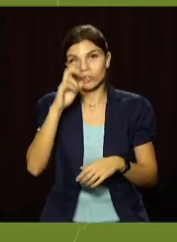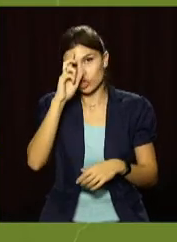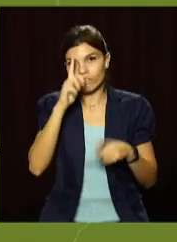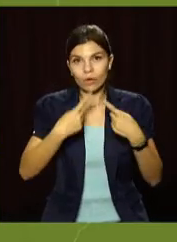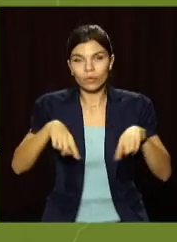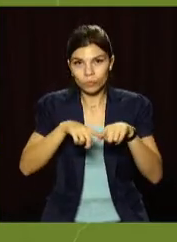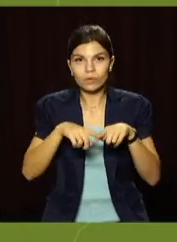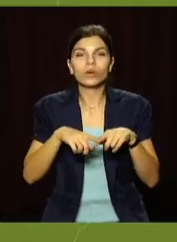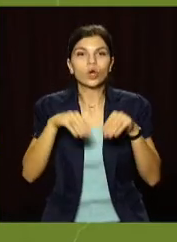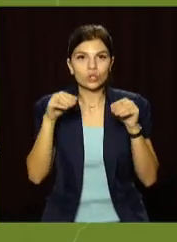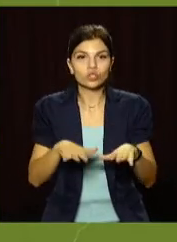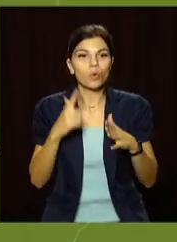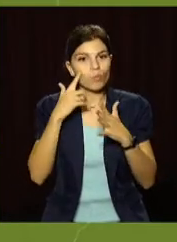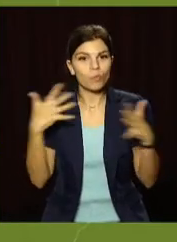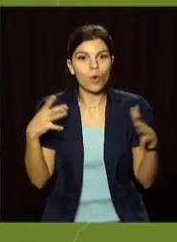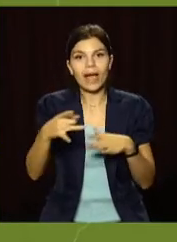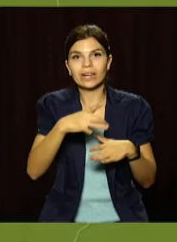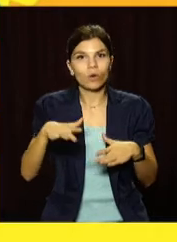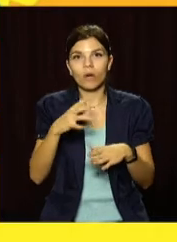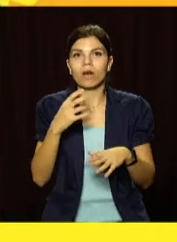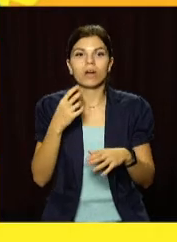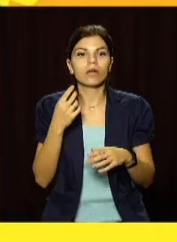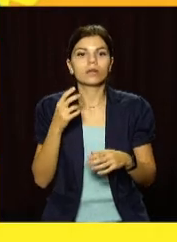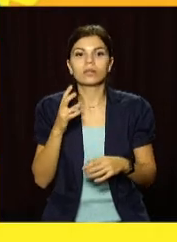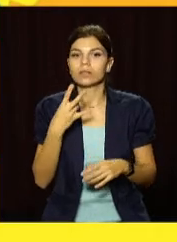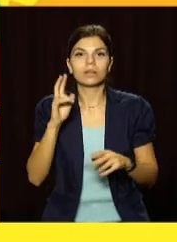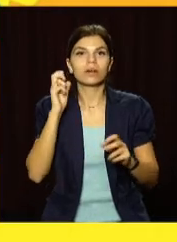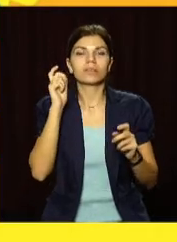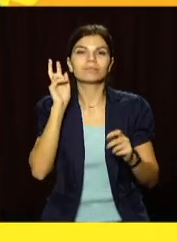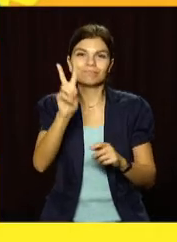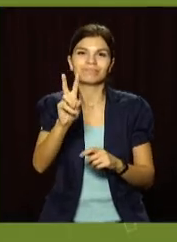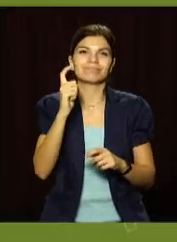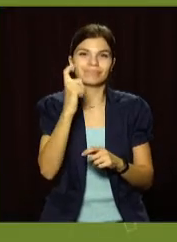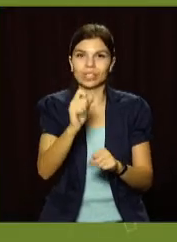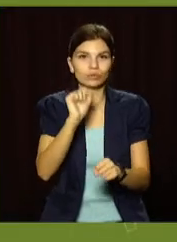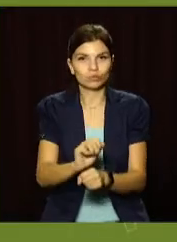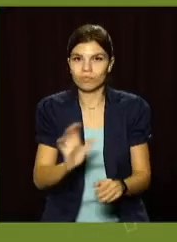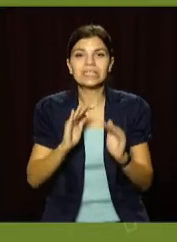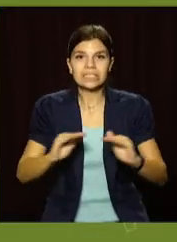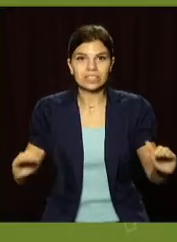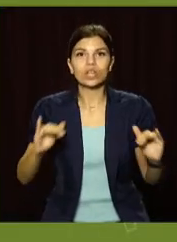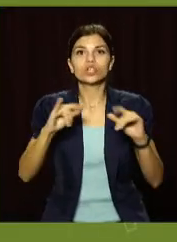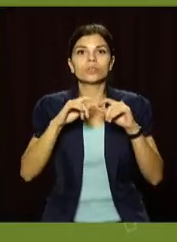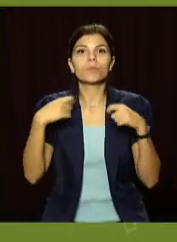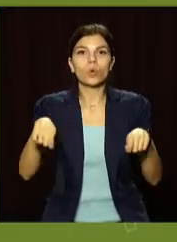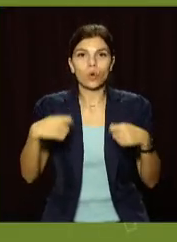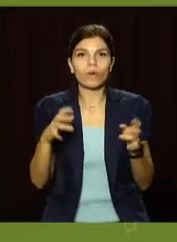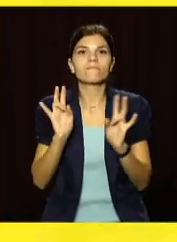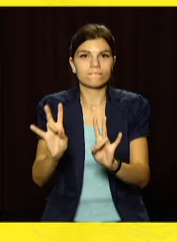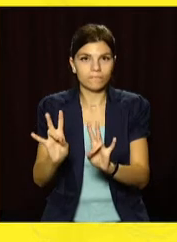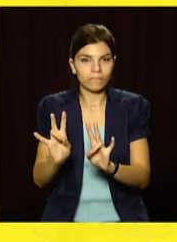Степ ІНС вирішила в більшості регіонів не зупиняти громадський транспорт та дозволити роботу дитсадків і закладів торгівлі.